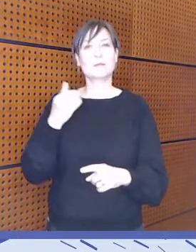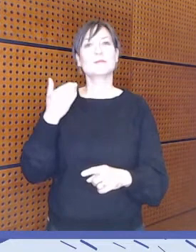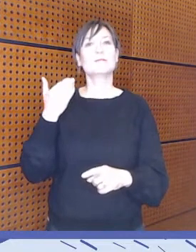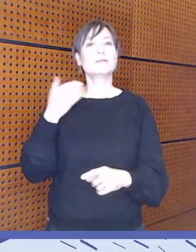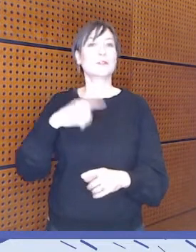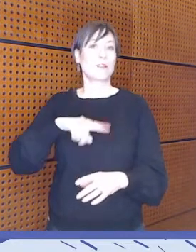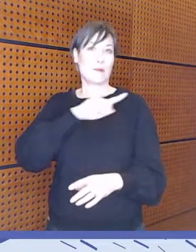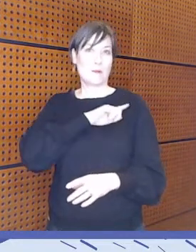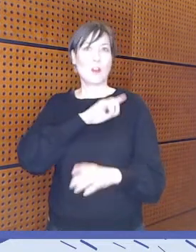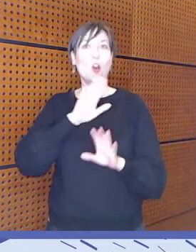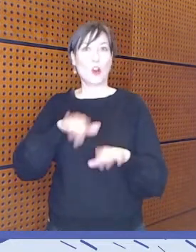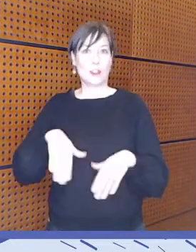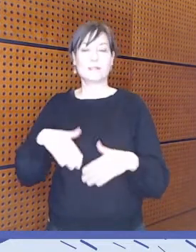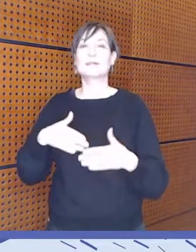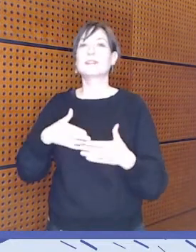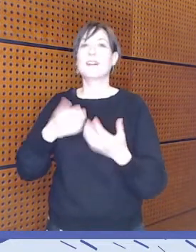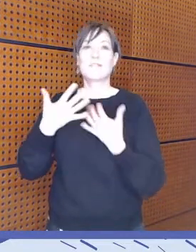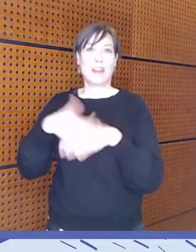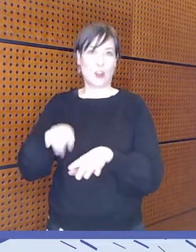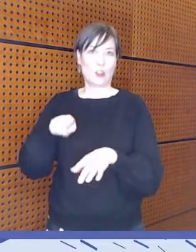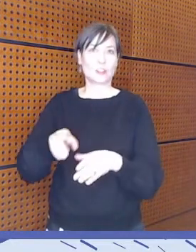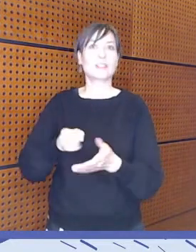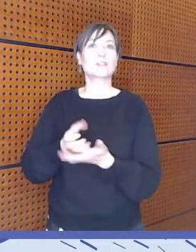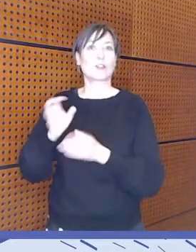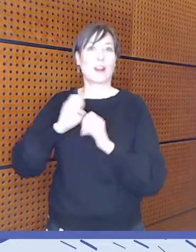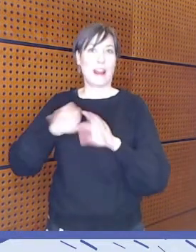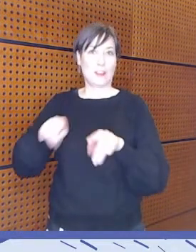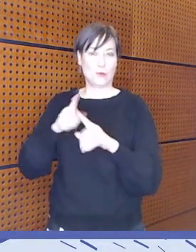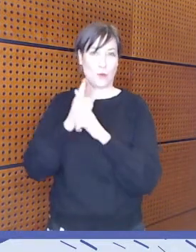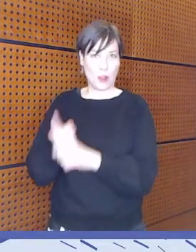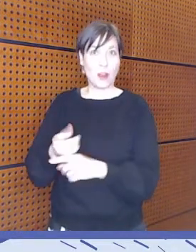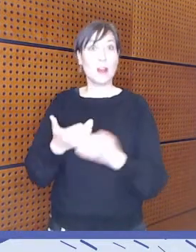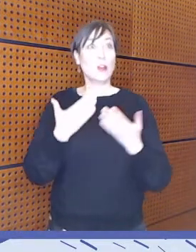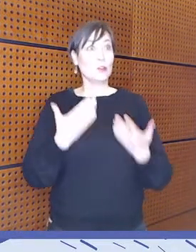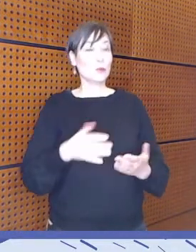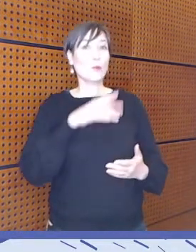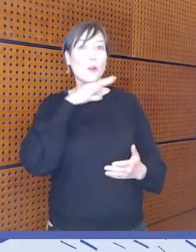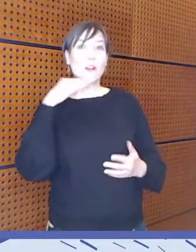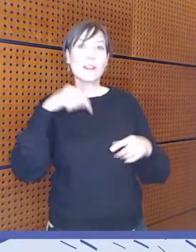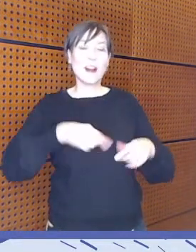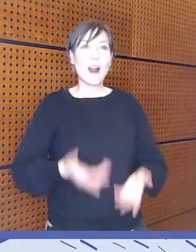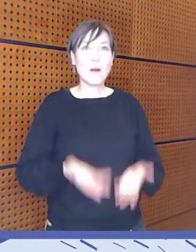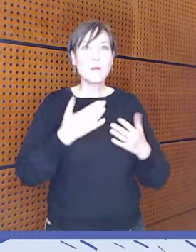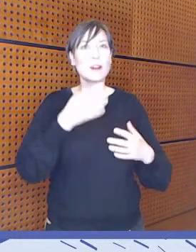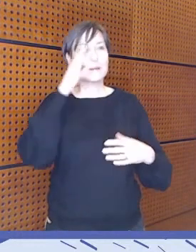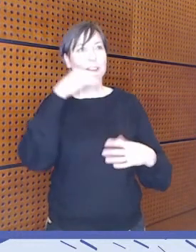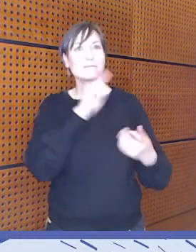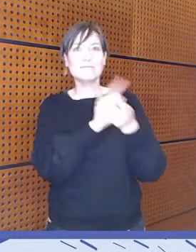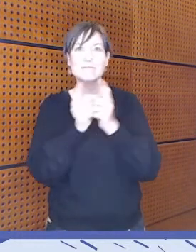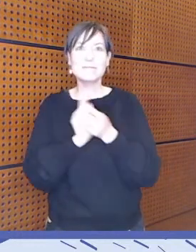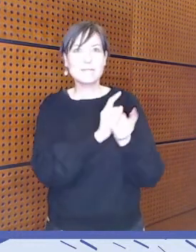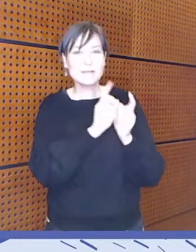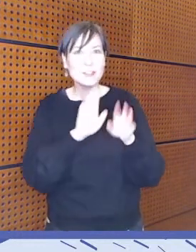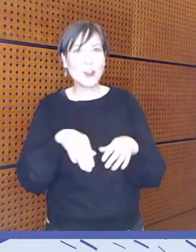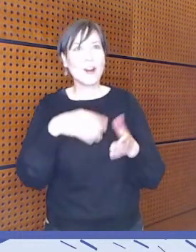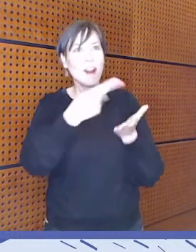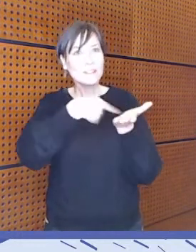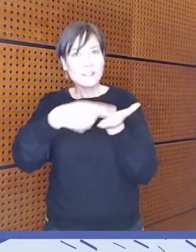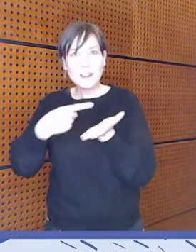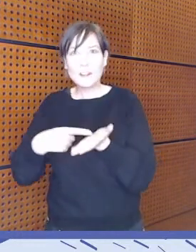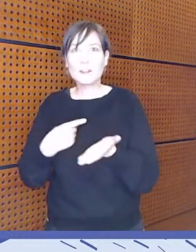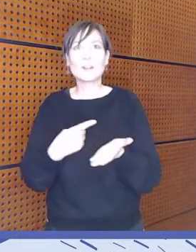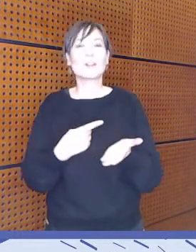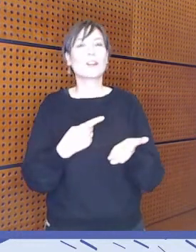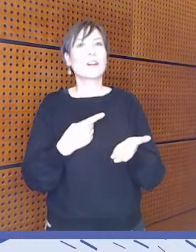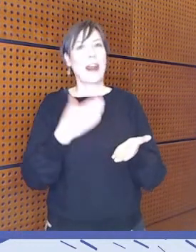sieltä streaming kautta. Nyt on mukava, on ollut täällä nähdä tässä jo aamulla, kun saavuttiin niihin joitakin ihmisiä, joita me ollaan haastateltu ja Teamsin kanssa